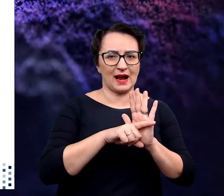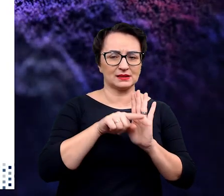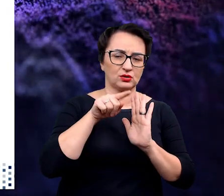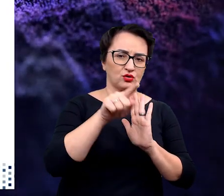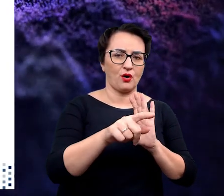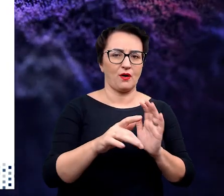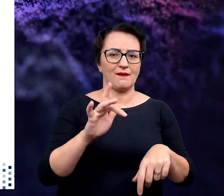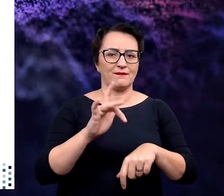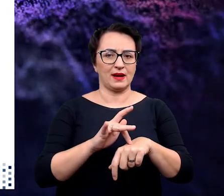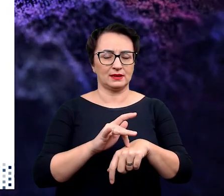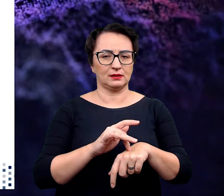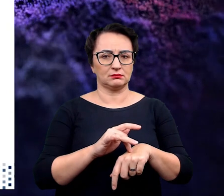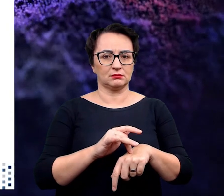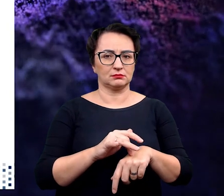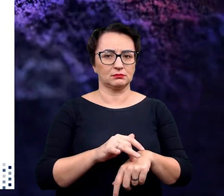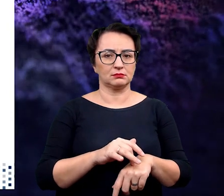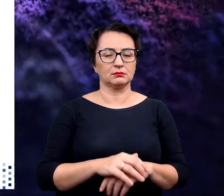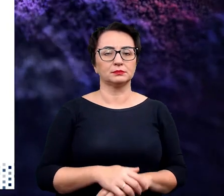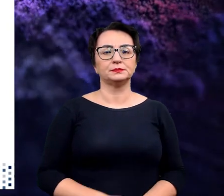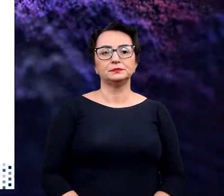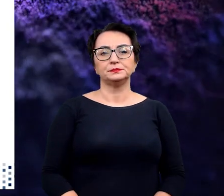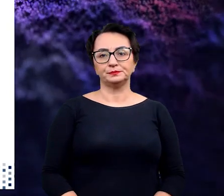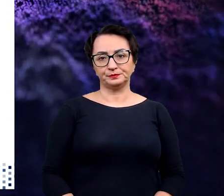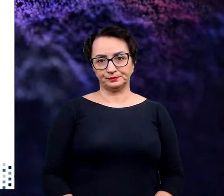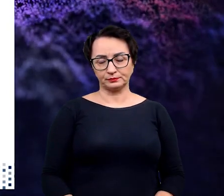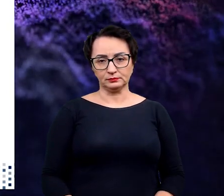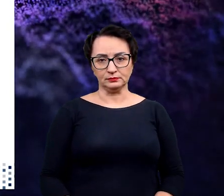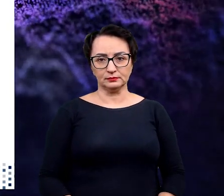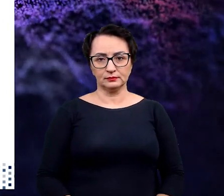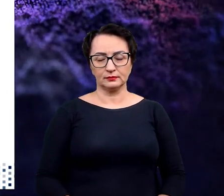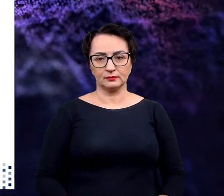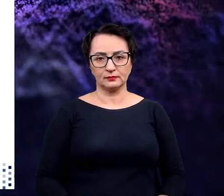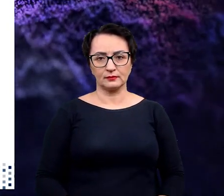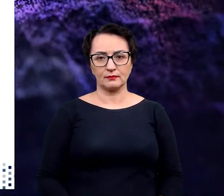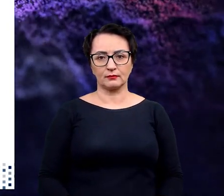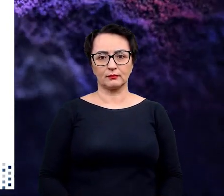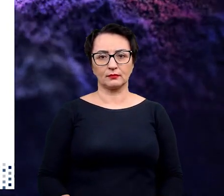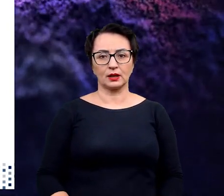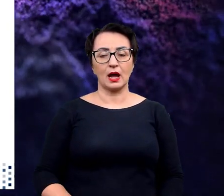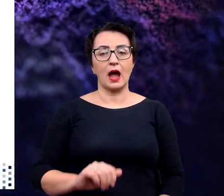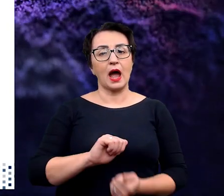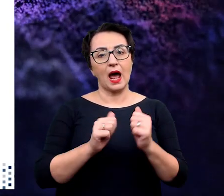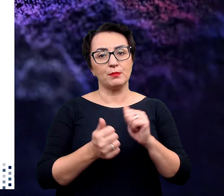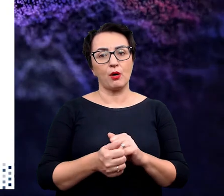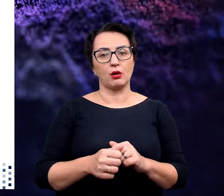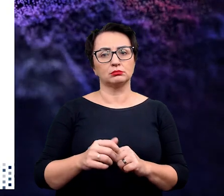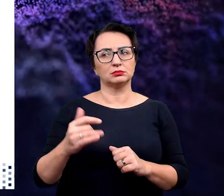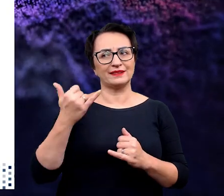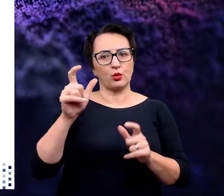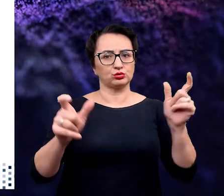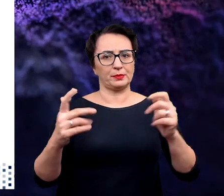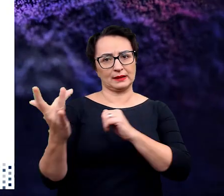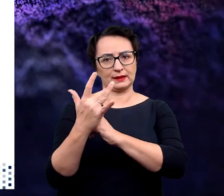zanegować tego wyniku. Powiedzieć sobie, nie, to na pewno wyszło, bo coś tam, tak? Albo stanąć przed własnymi